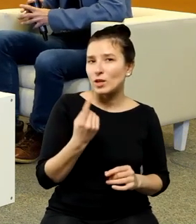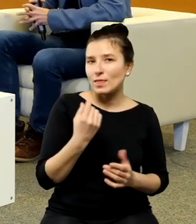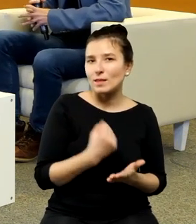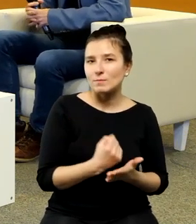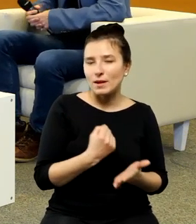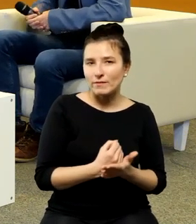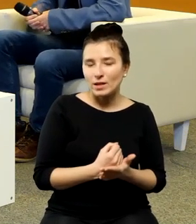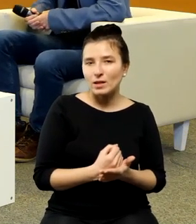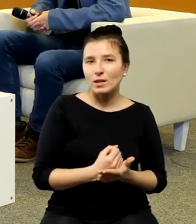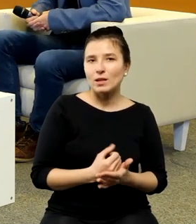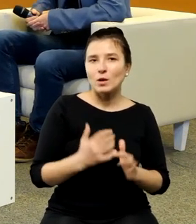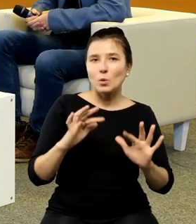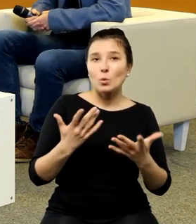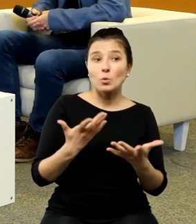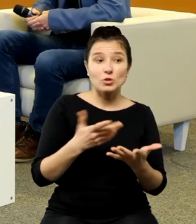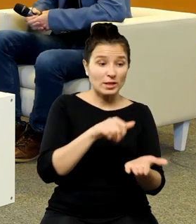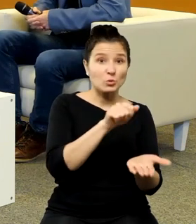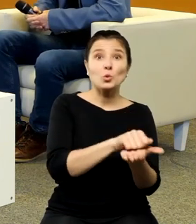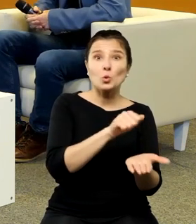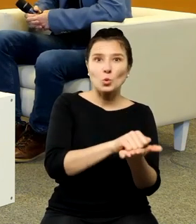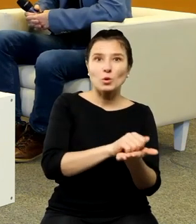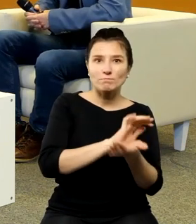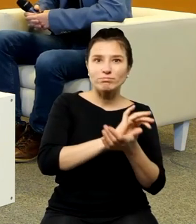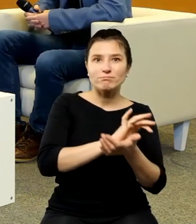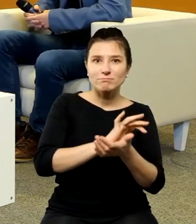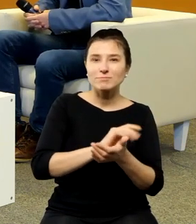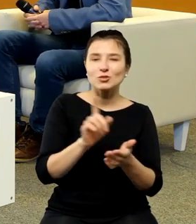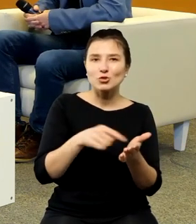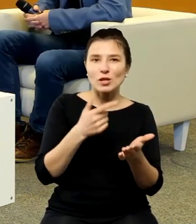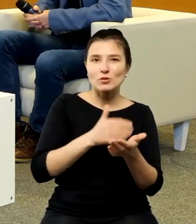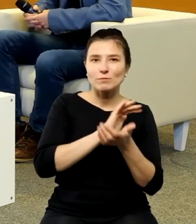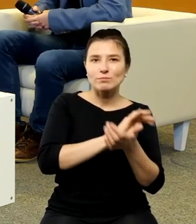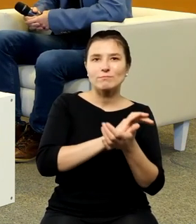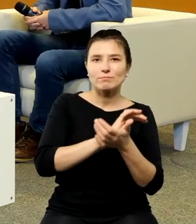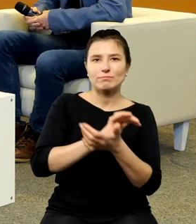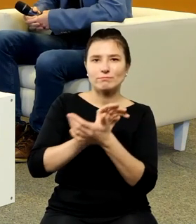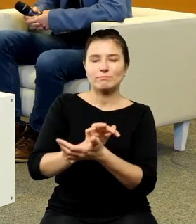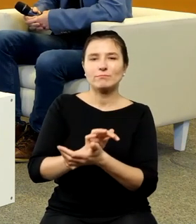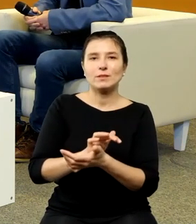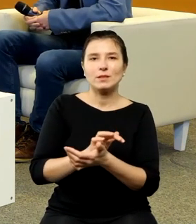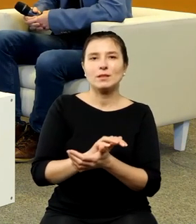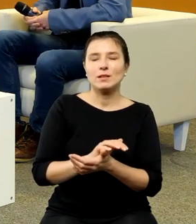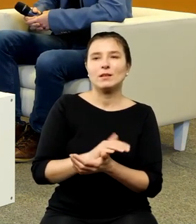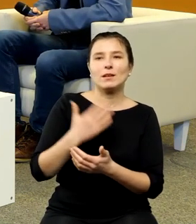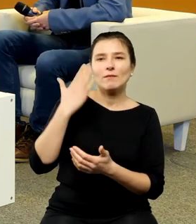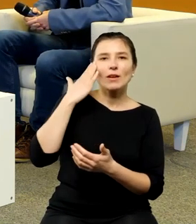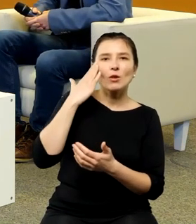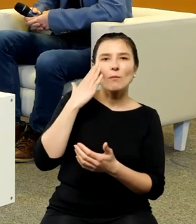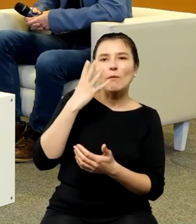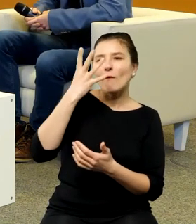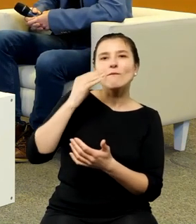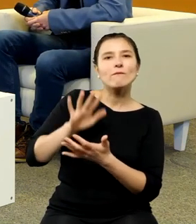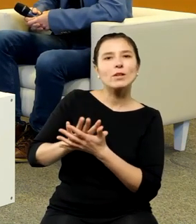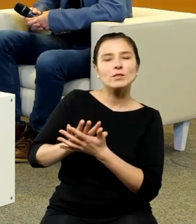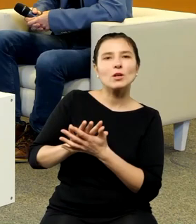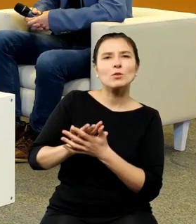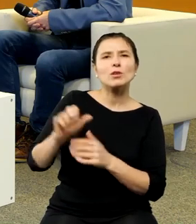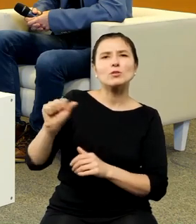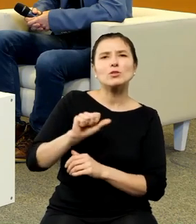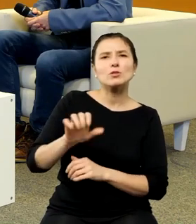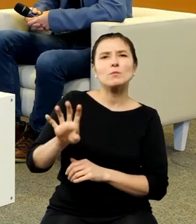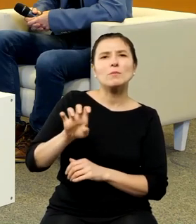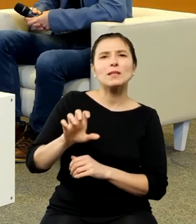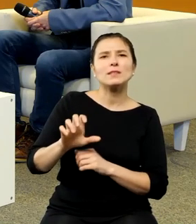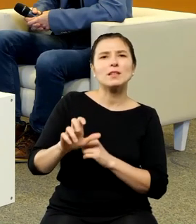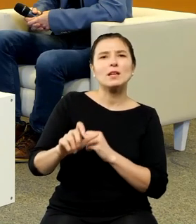że to się pojawia w druku, że pojawia się tak często i o ile oczywiście tutaj wizerunek, to jest 1576 pierwsze